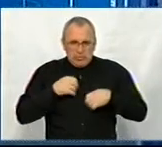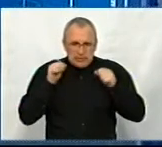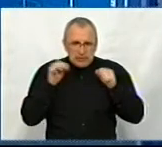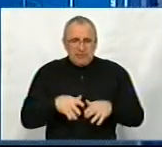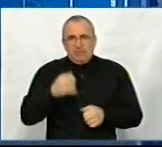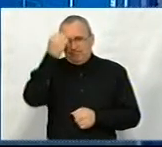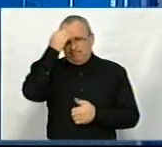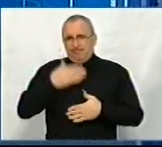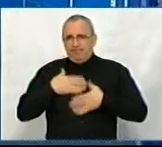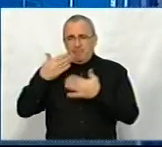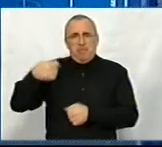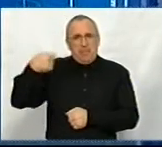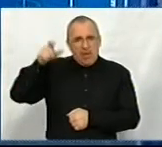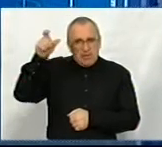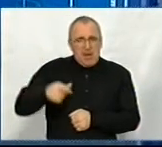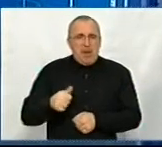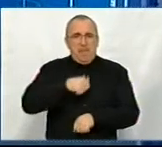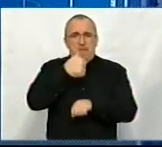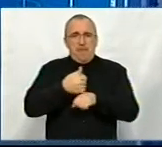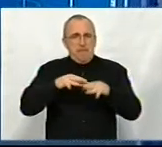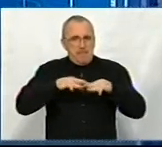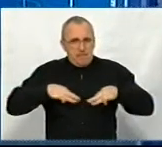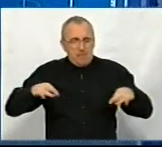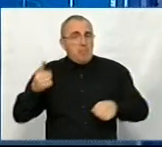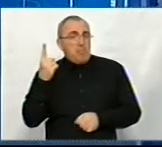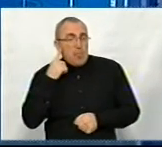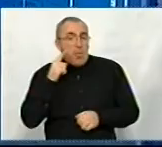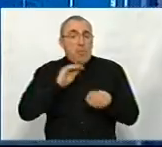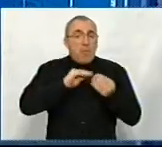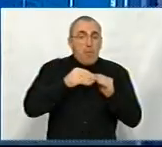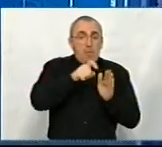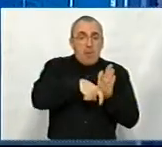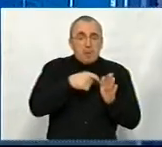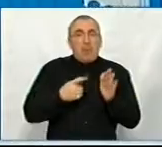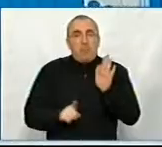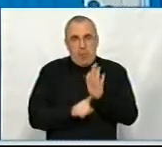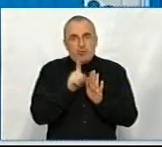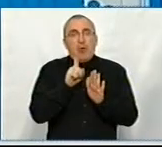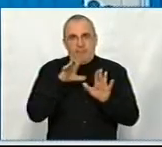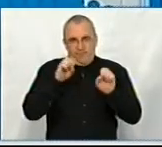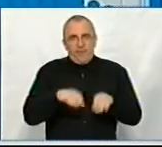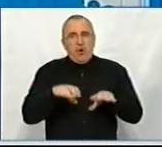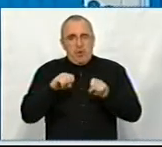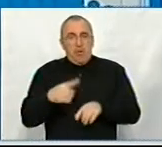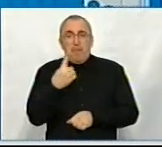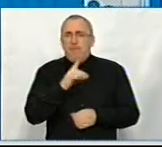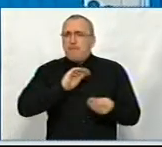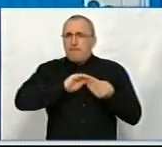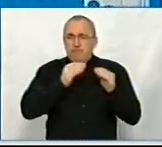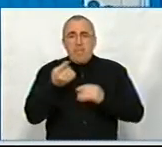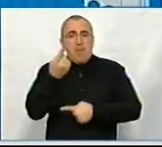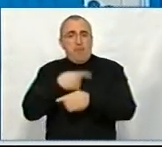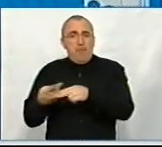-міністру, які це почули, і проблеми шахтарів почали вирішуватись. Там була перша проблема – це